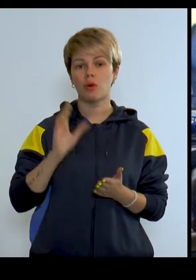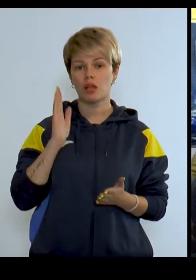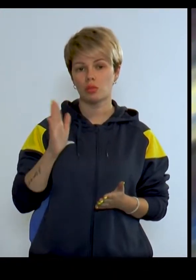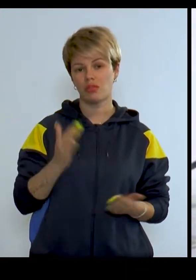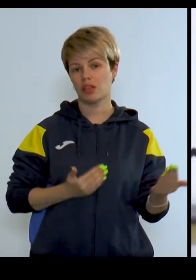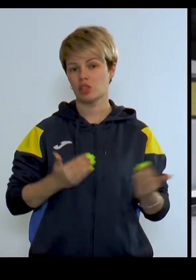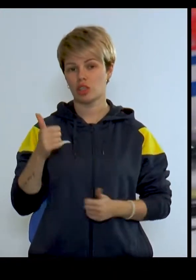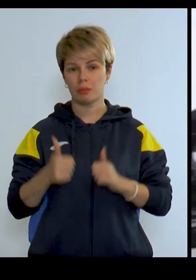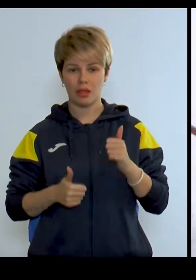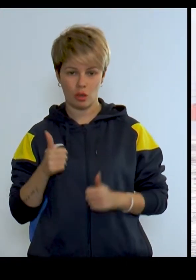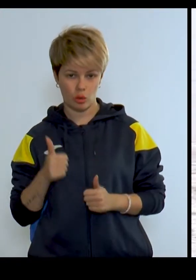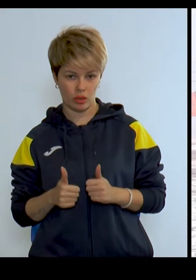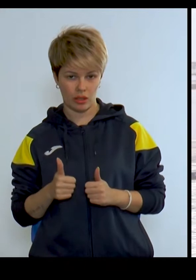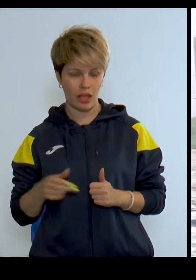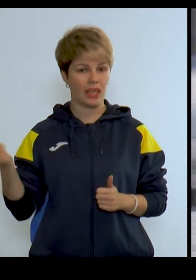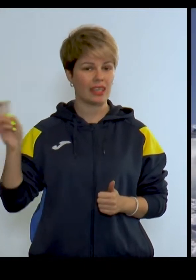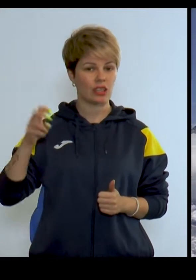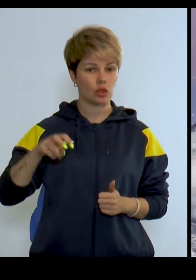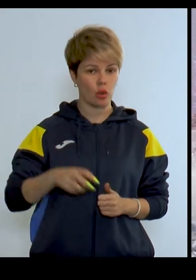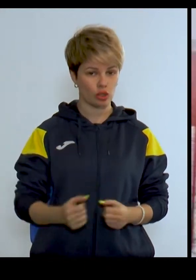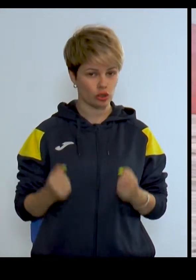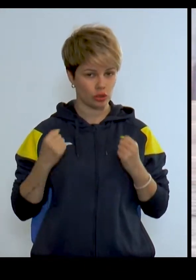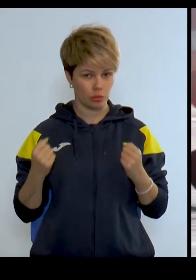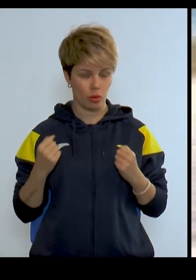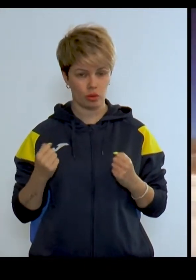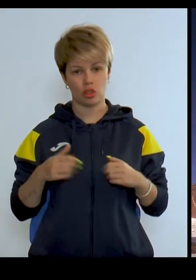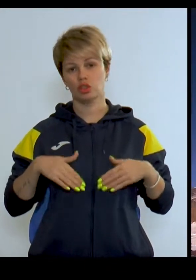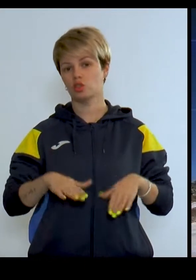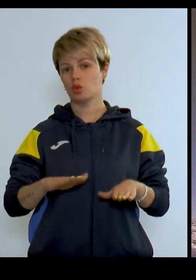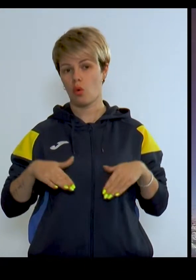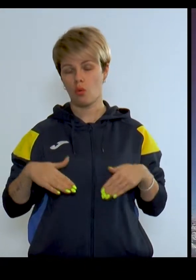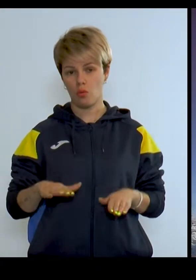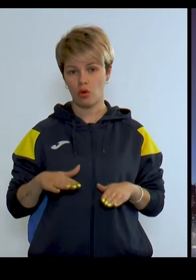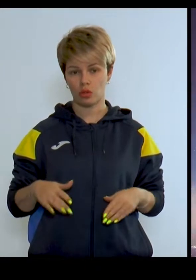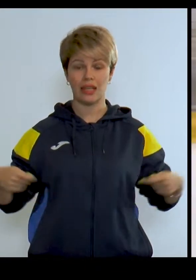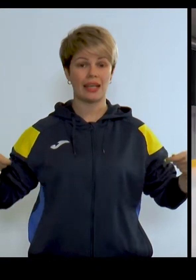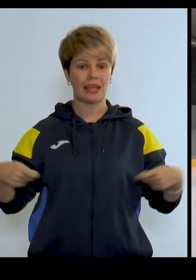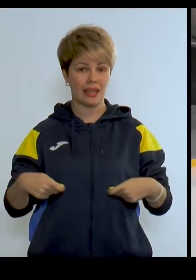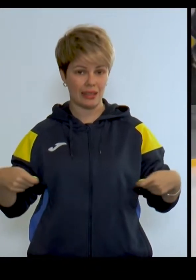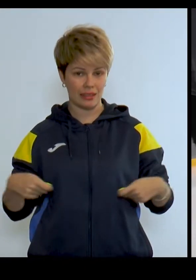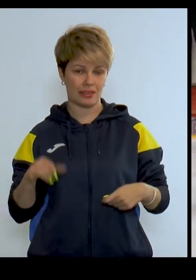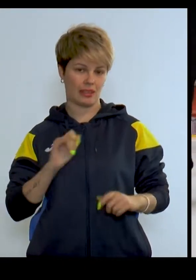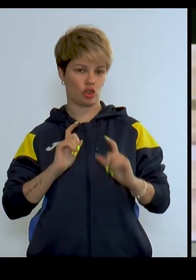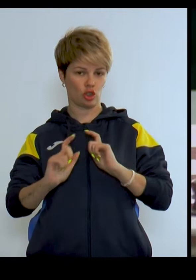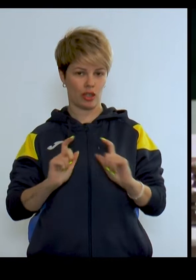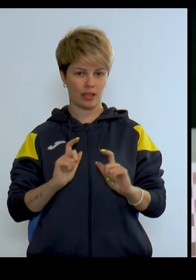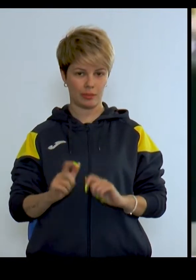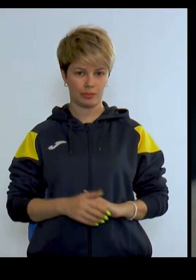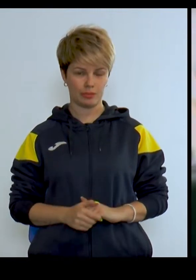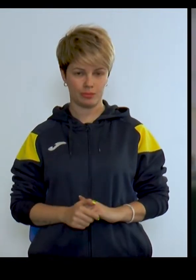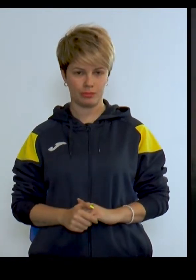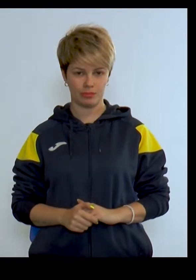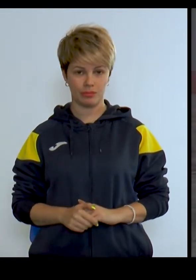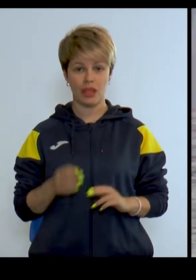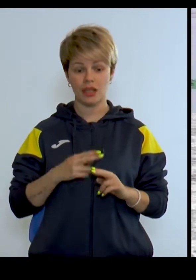виступатимуть в лижних перегонах гірськолижному спорті сноуборді керлінгу та шахах